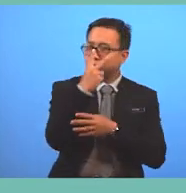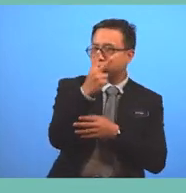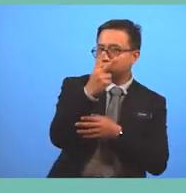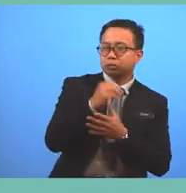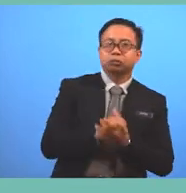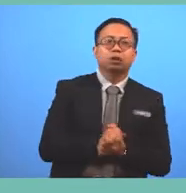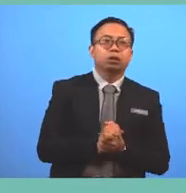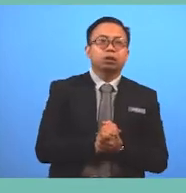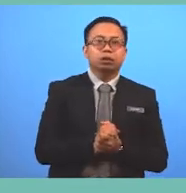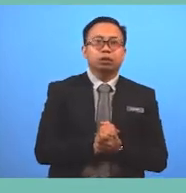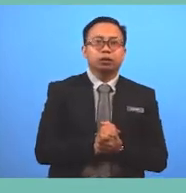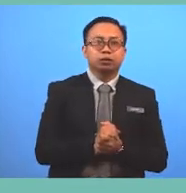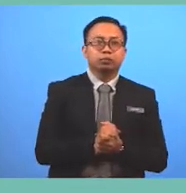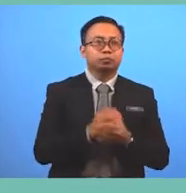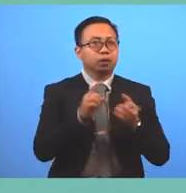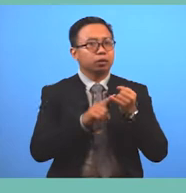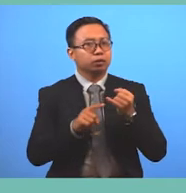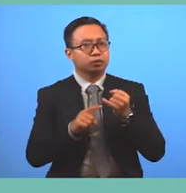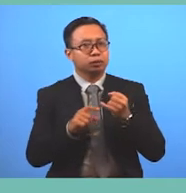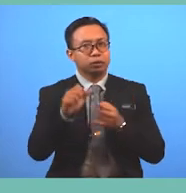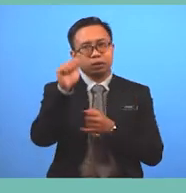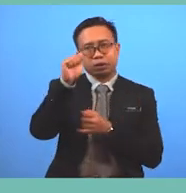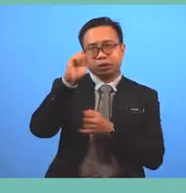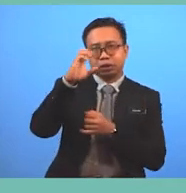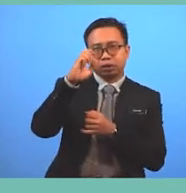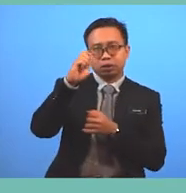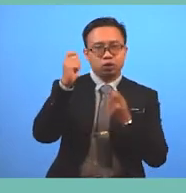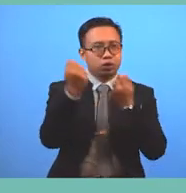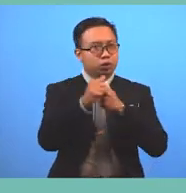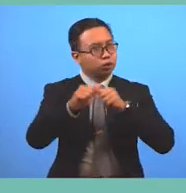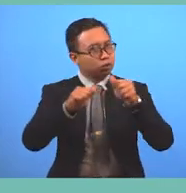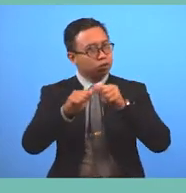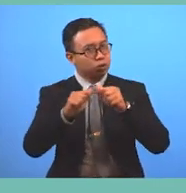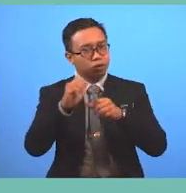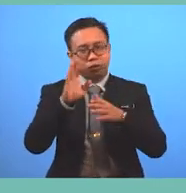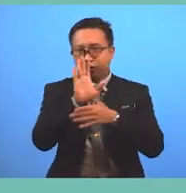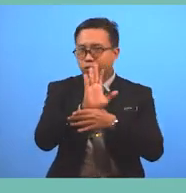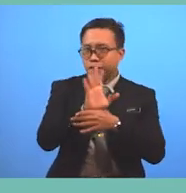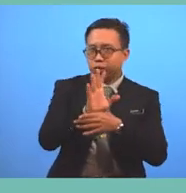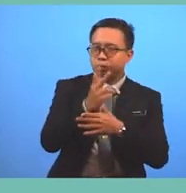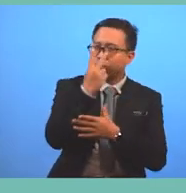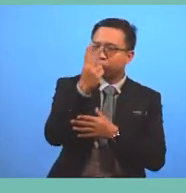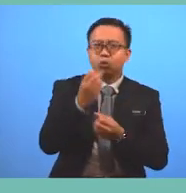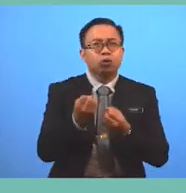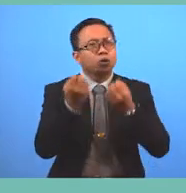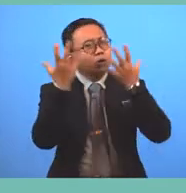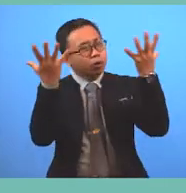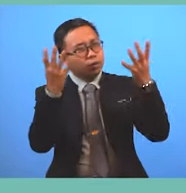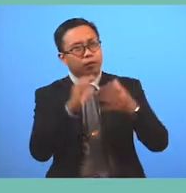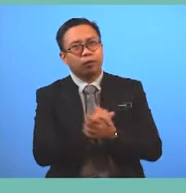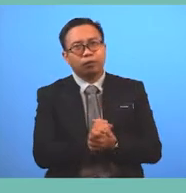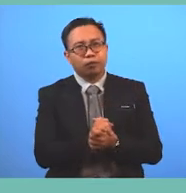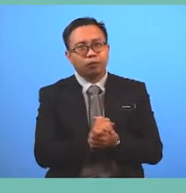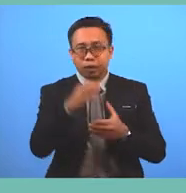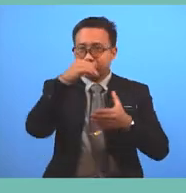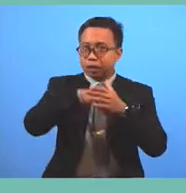crime Adventure or action film You can watch a lot of exciting things